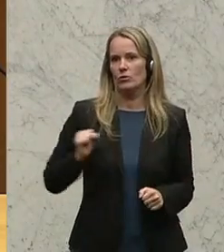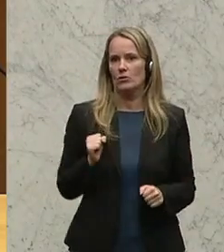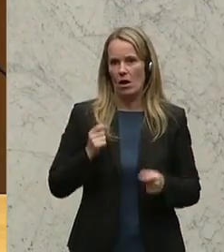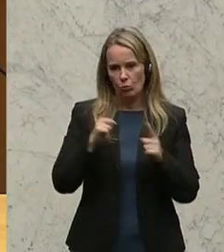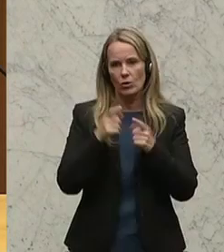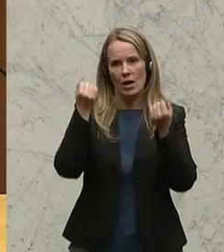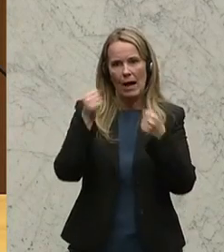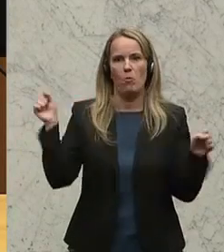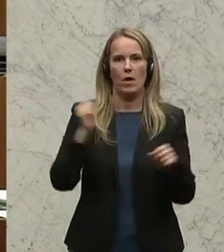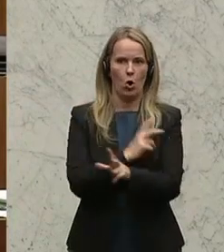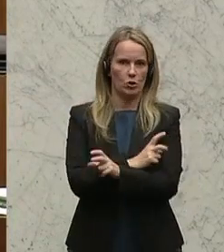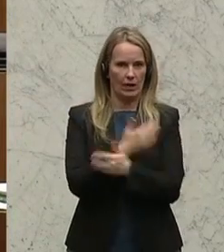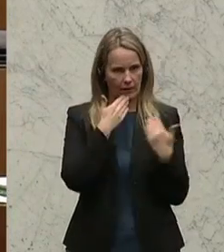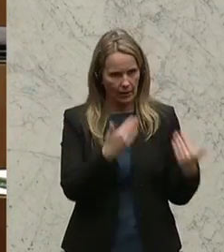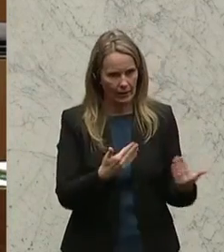Republik Österreich. Danke.